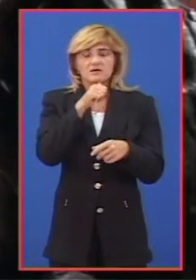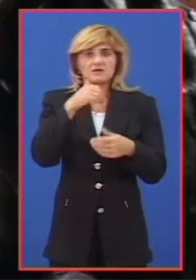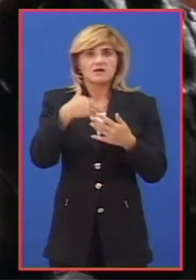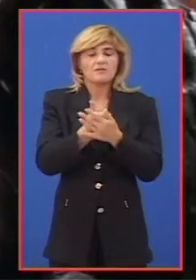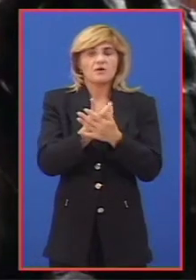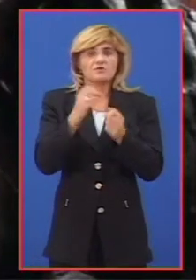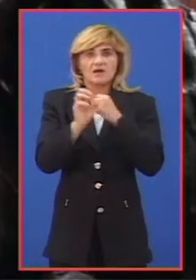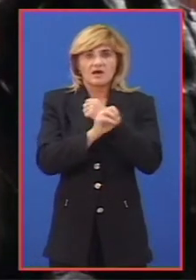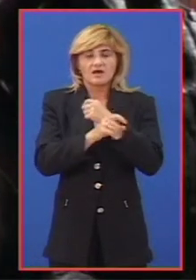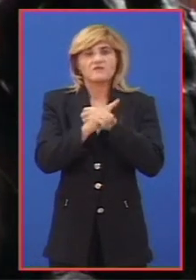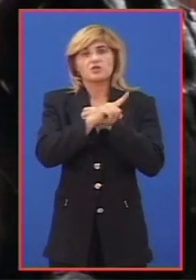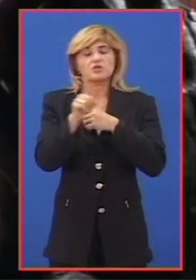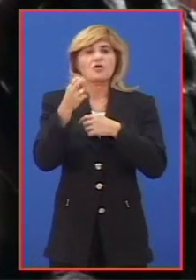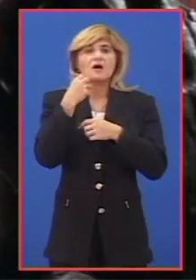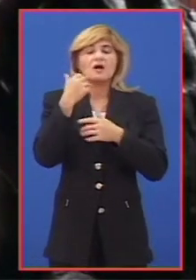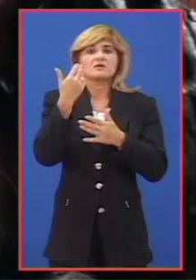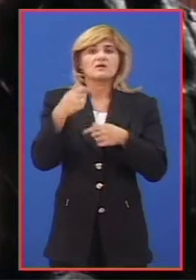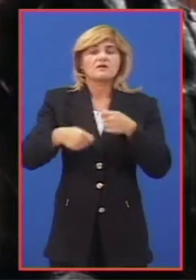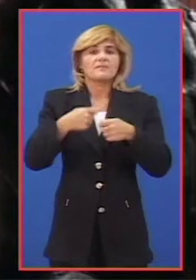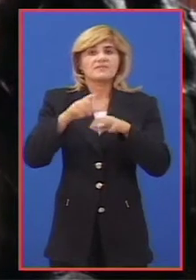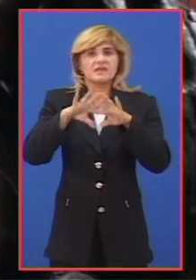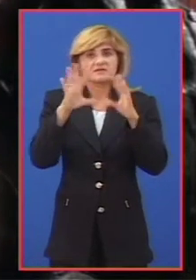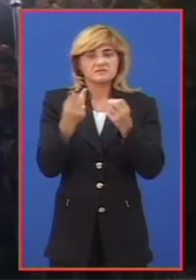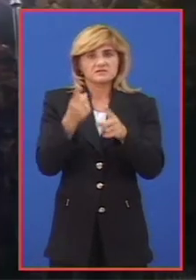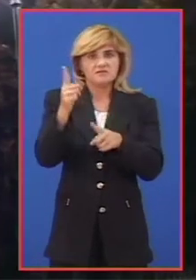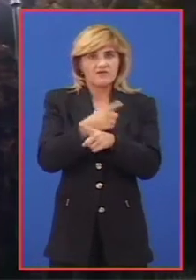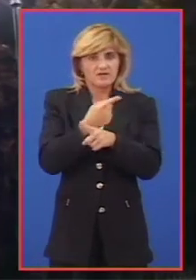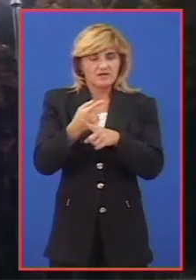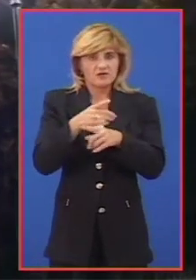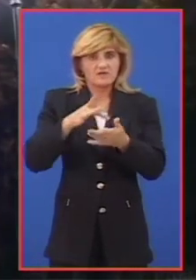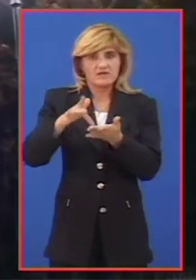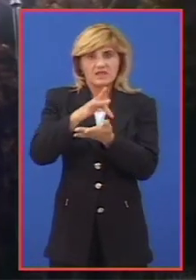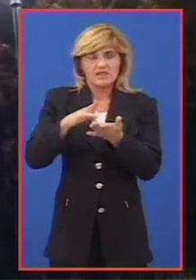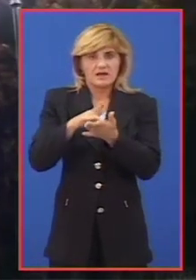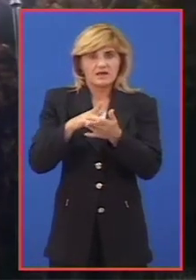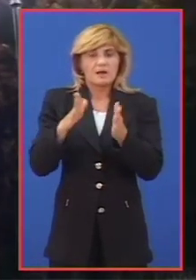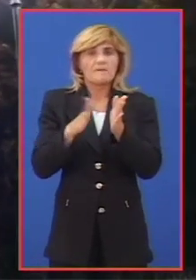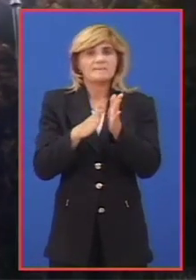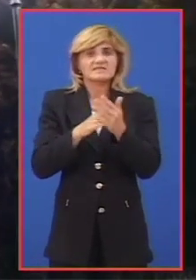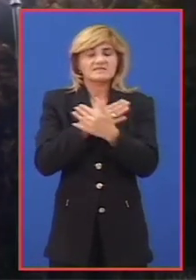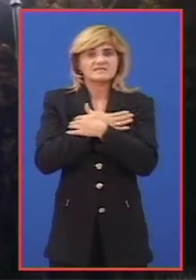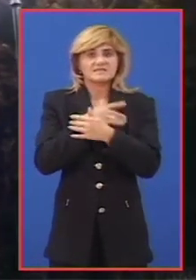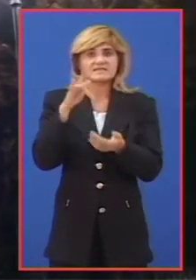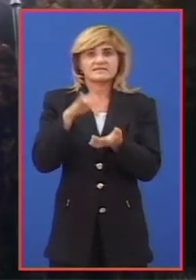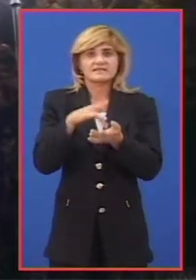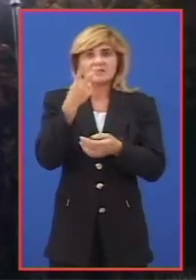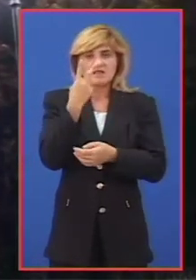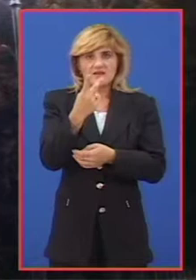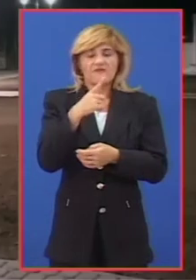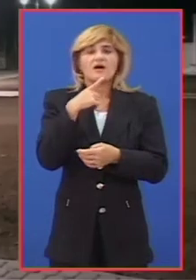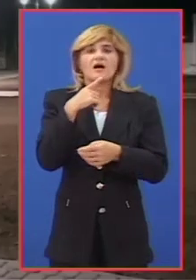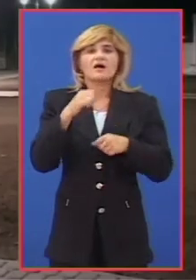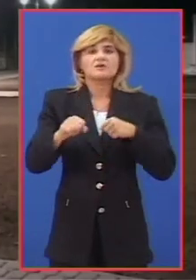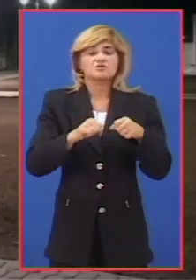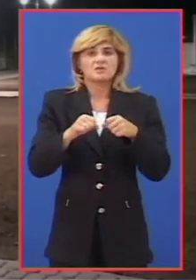samo rasvetu, dok je investitor celokupne rekonstrukcije trga, mesna zajednica Centar 2, kaže pomoćnik direktora